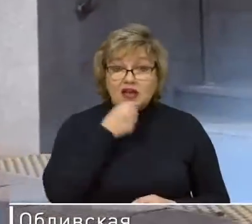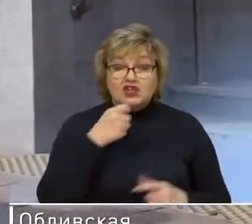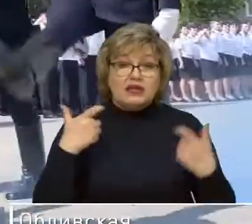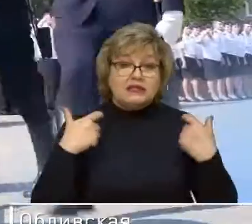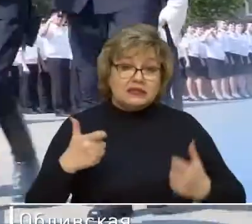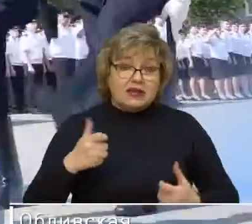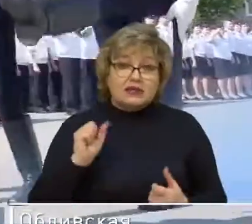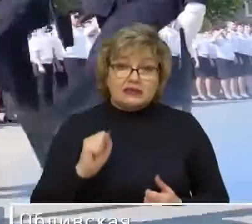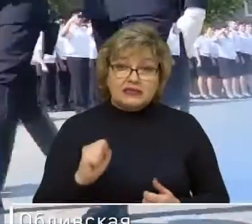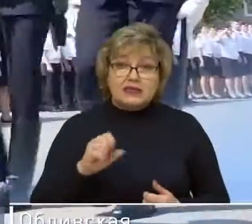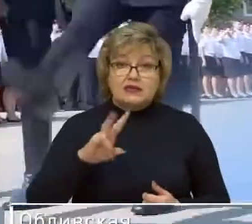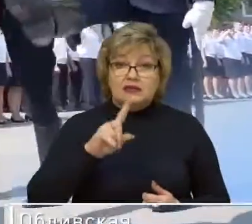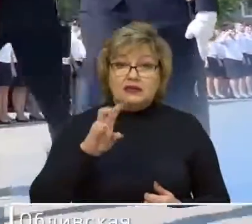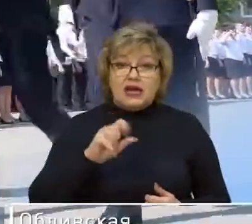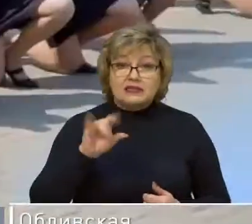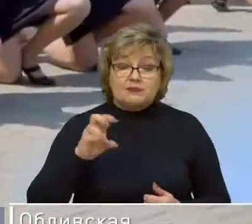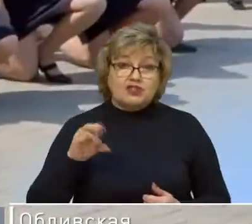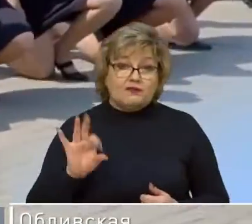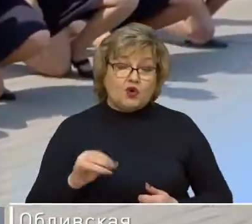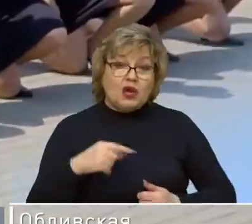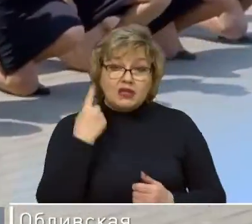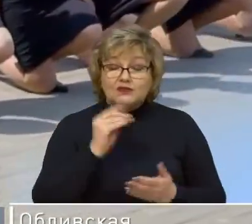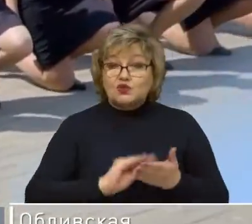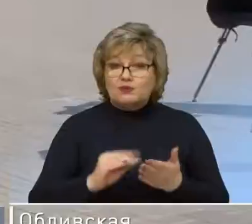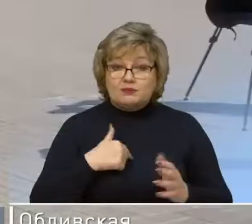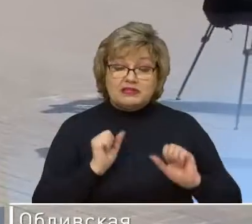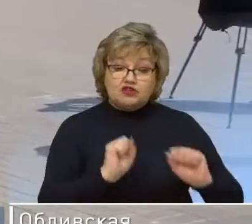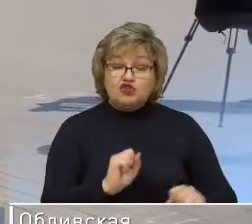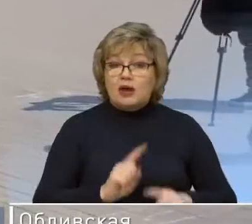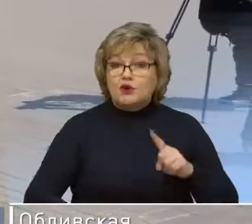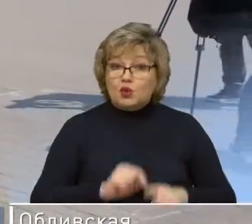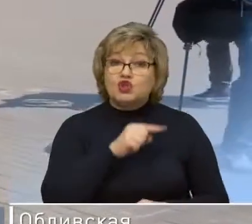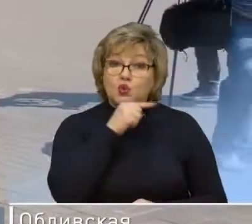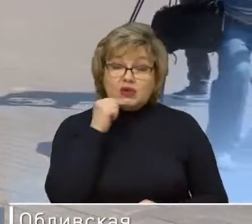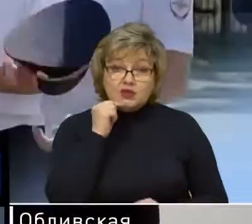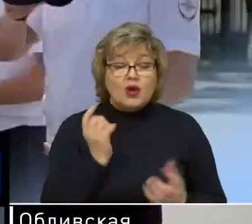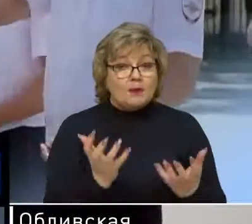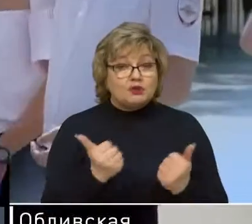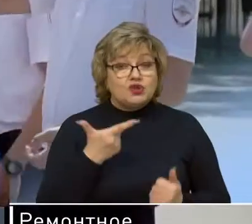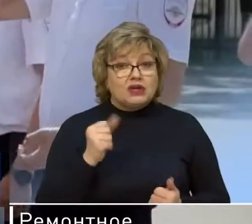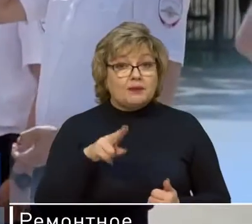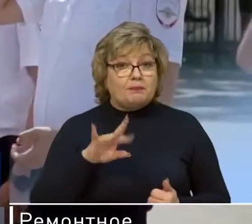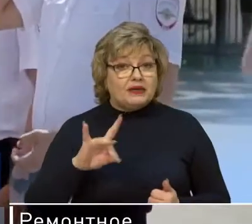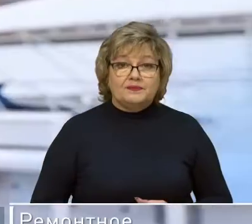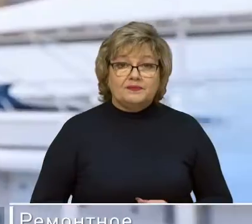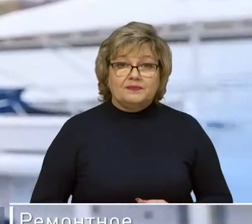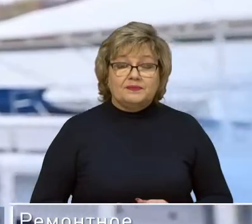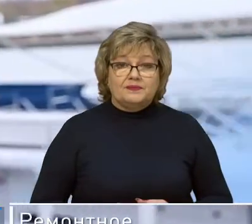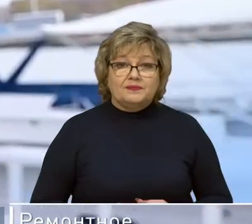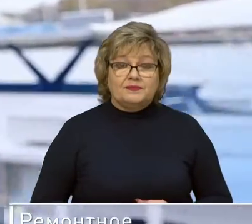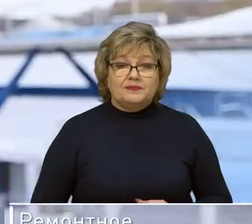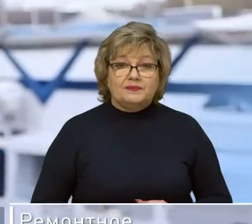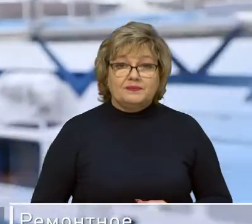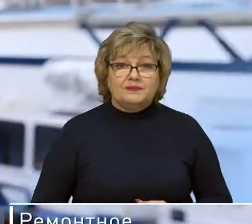лейтенанта Анастасии Наземцевой на авторскую песню «Мы защищаем Родину, Россию» получил гран-при фестиваля. Мы